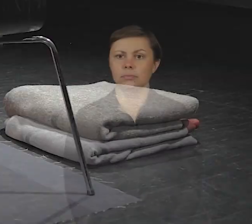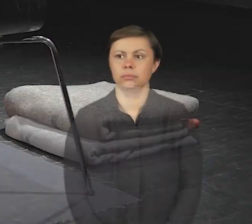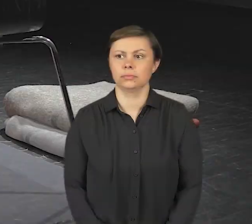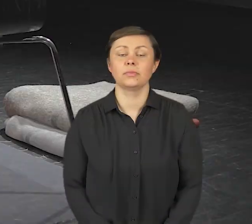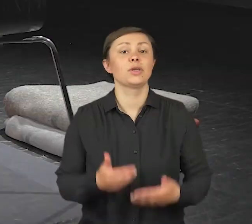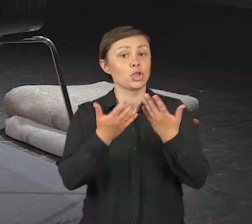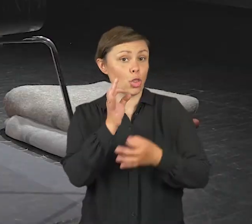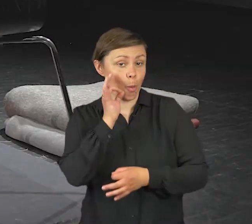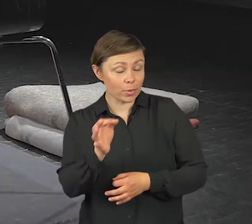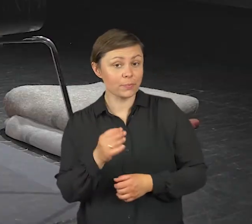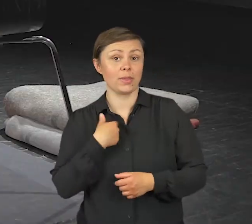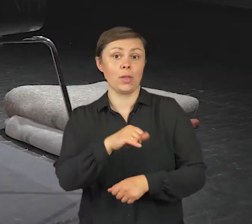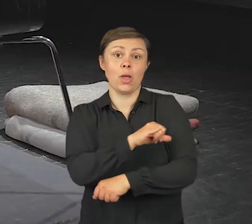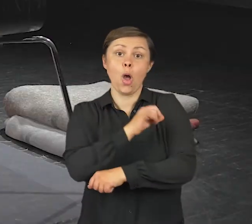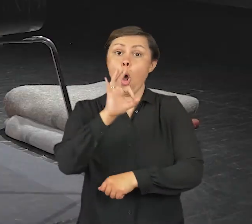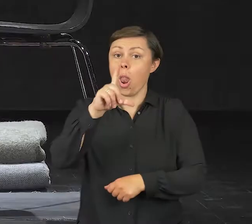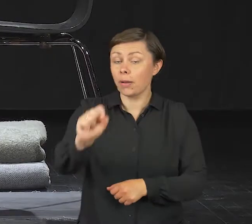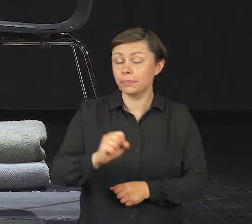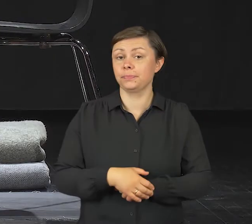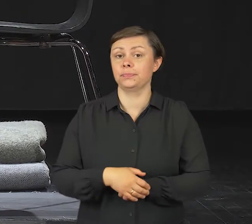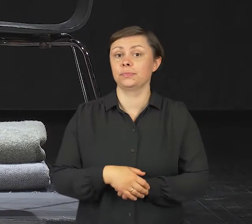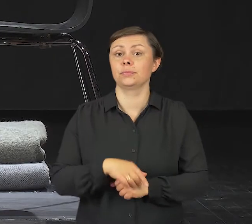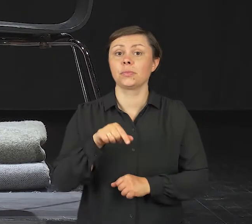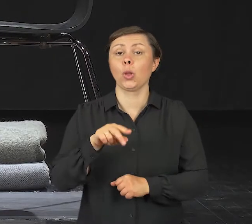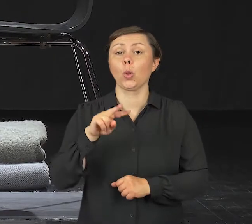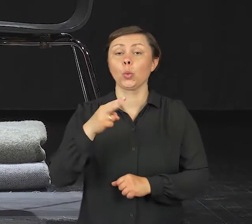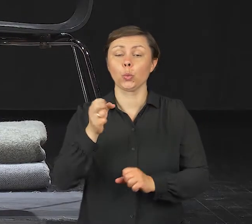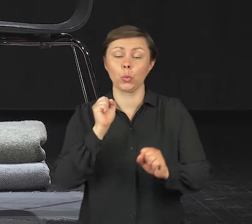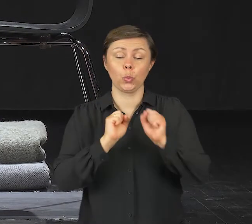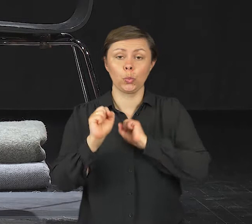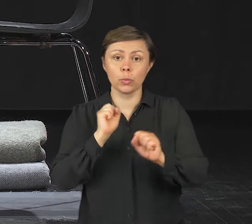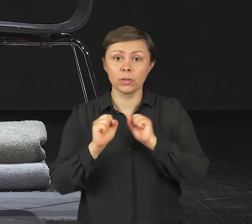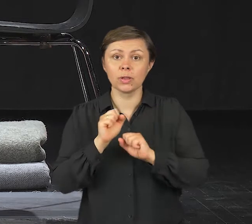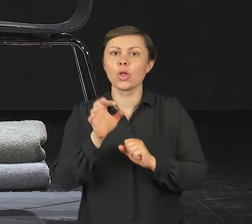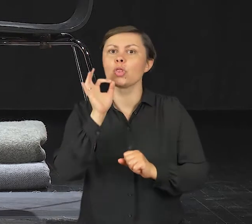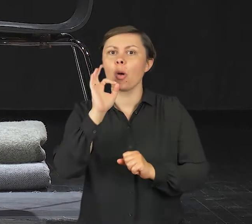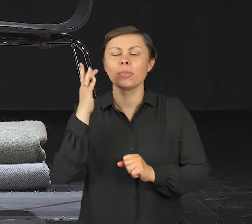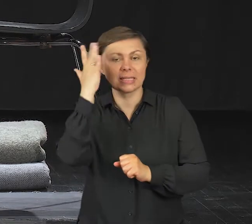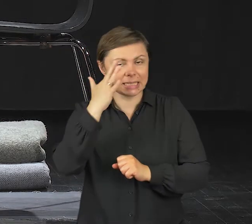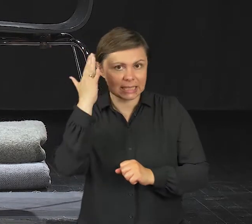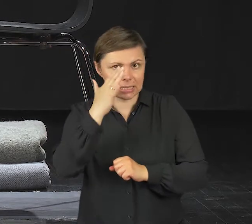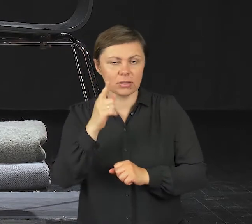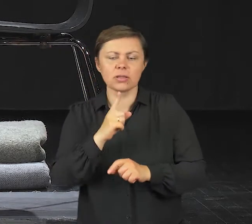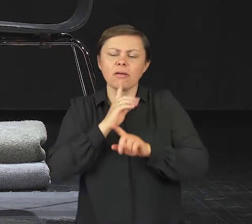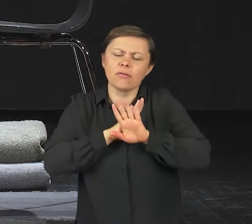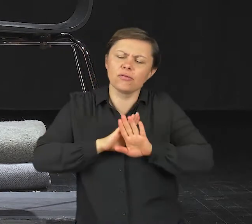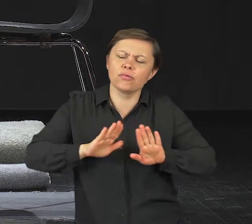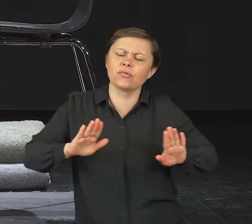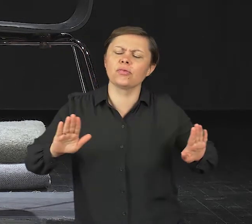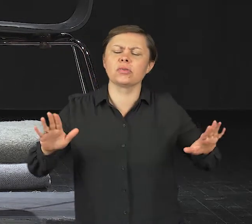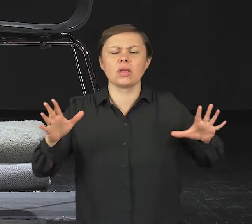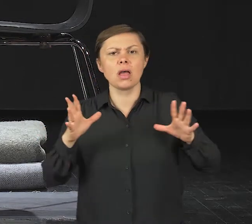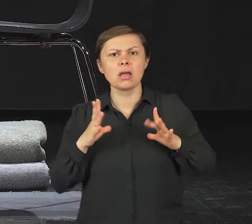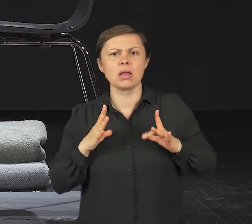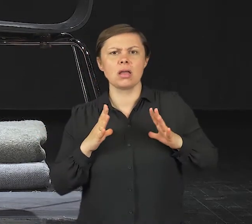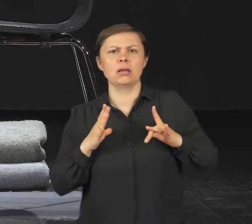Dzień dobry, mam na imię Ola. Druga sekwencja, sekwencja na dobry sen. Wyciszająco,